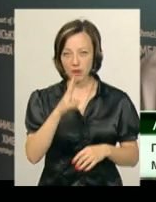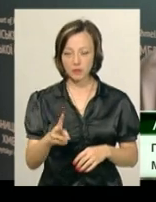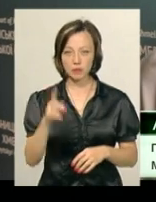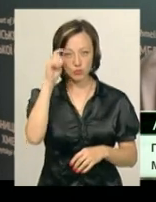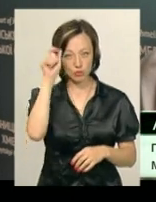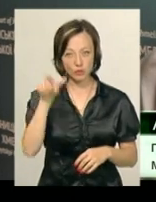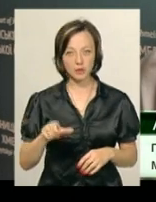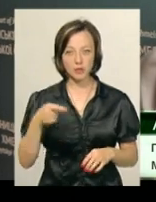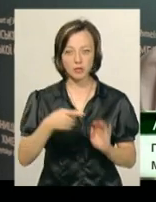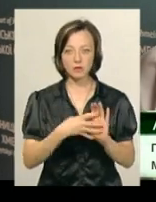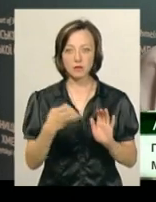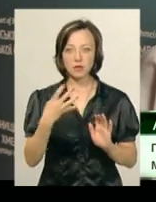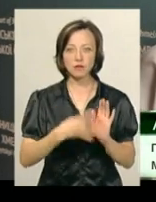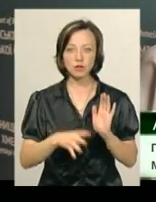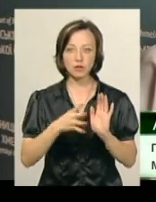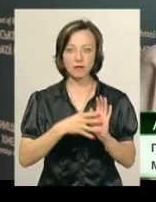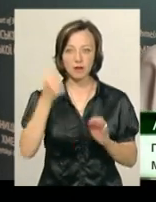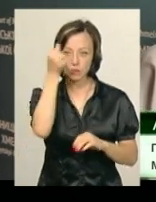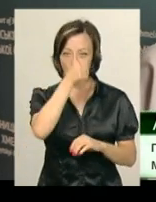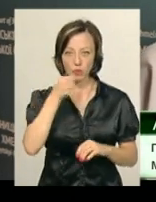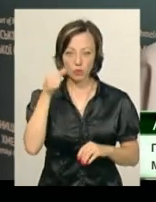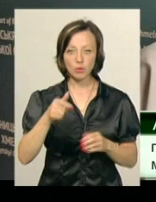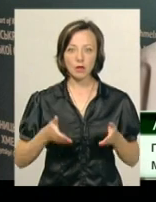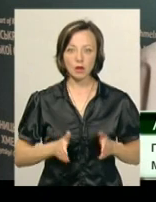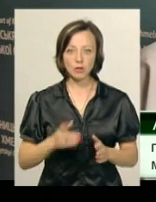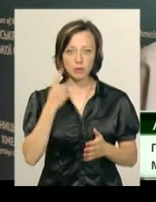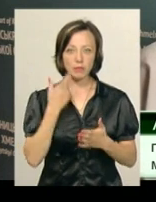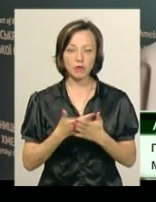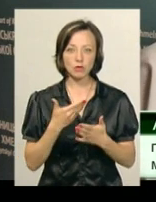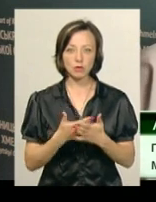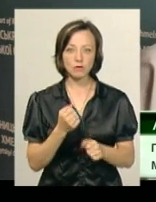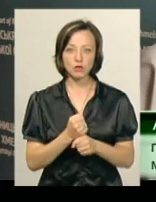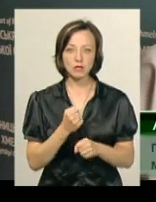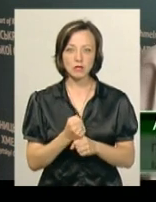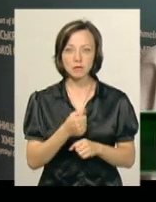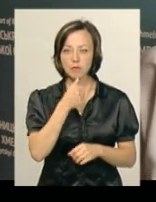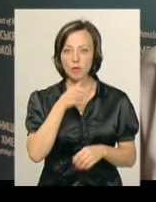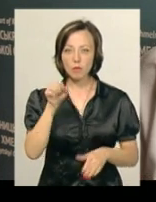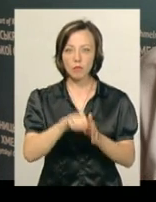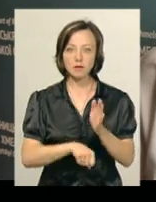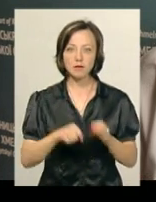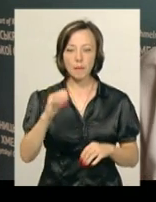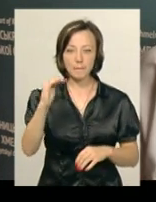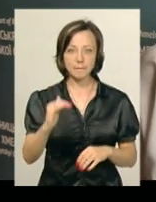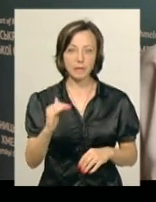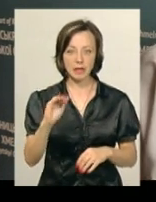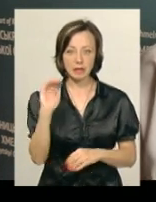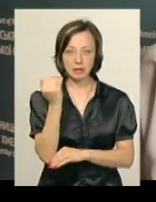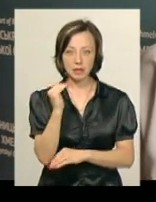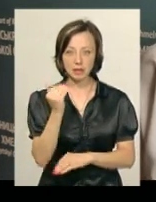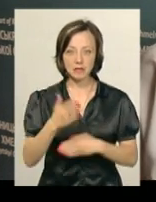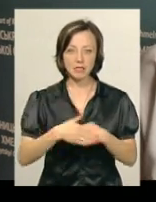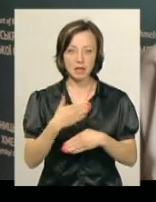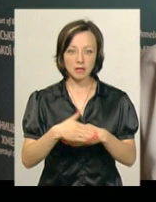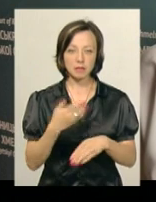чоловіку 1999 року народження, який підозрюється у вчиненні замаху на вбивство малолітньої дитини. Санкція,